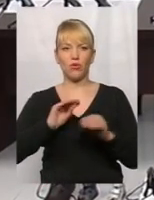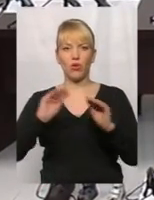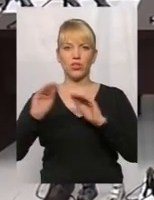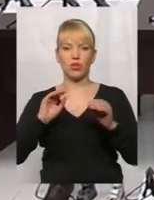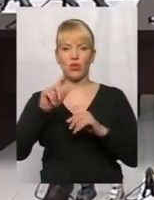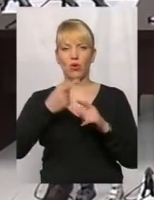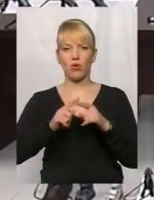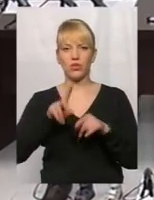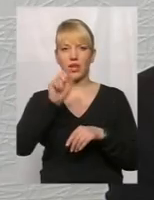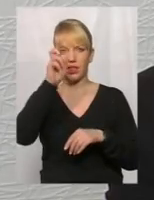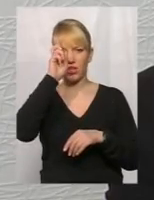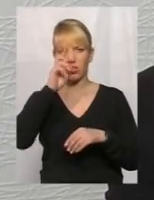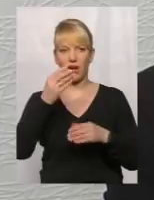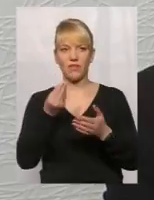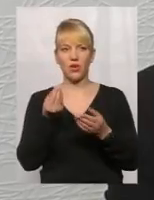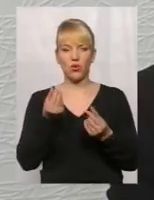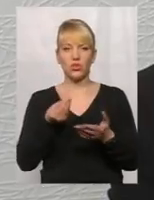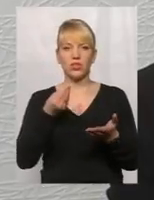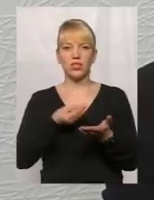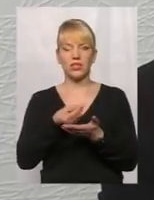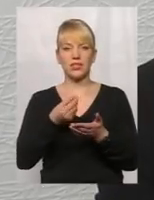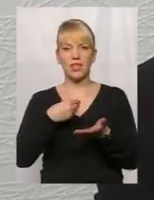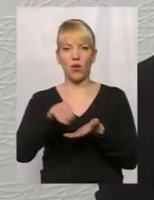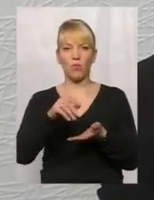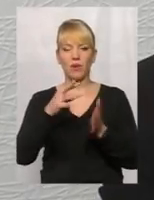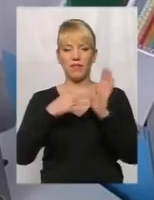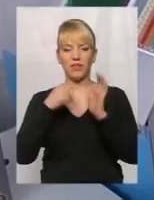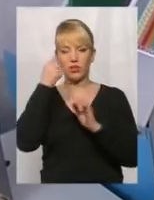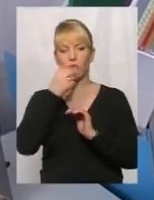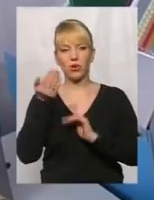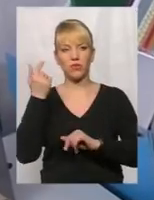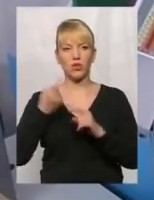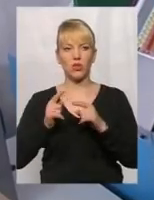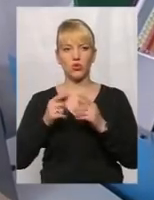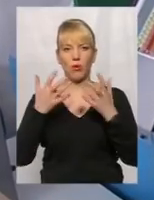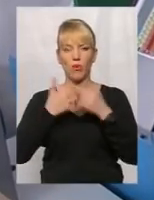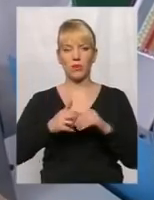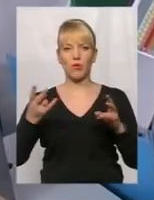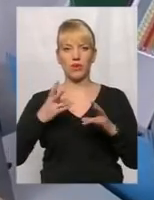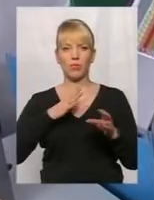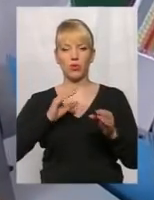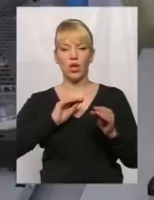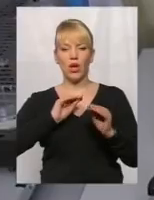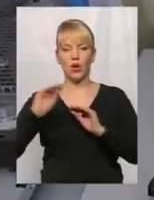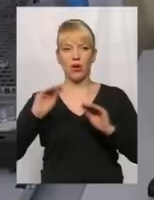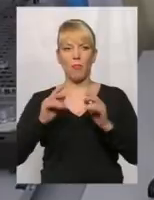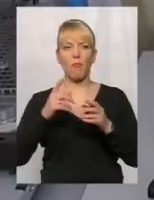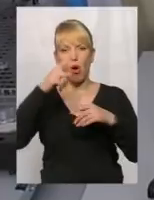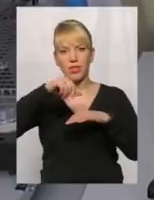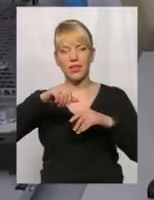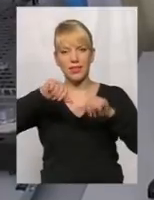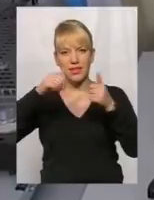державні кошти закупили понад 8 років тому. На цьому оснащенні мали виготовляти модельне ортопедичне взуття.